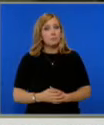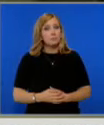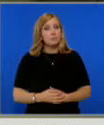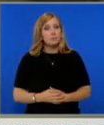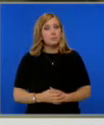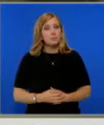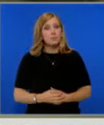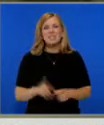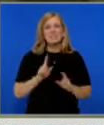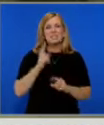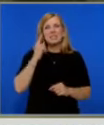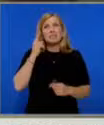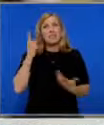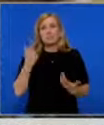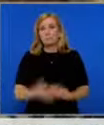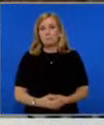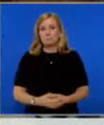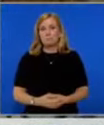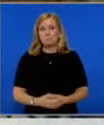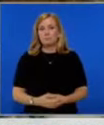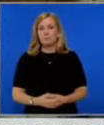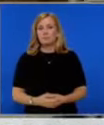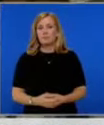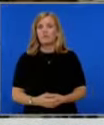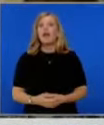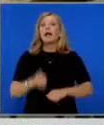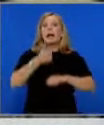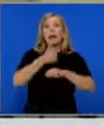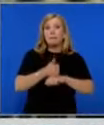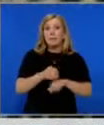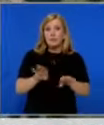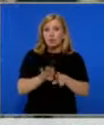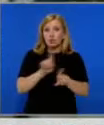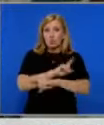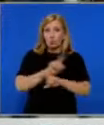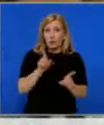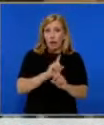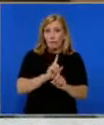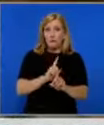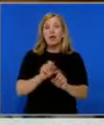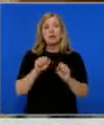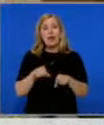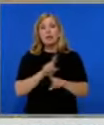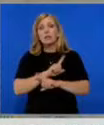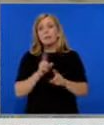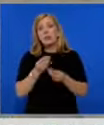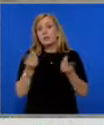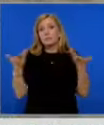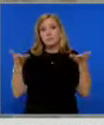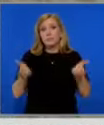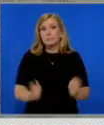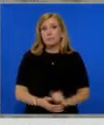Вчера не мога да се седа велият бил. И кмета ли го няма? Кмета го няма. Кмета отцъства.